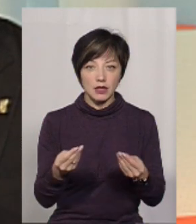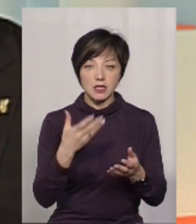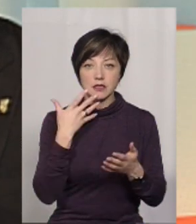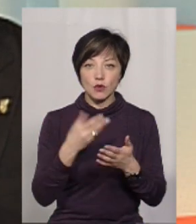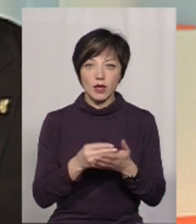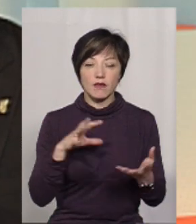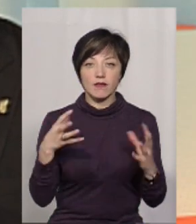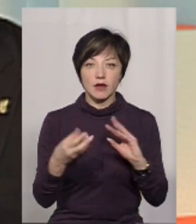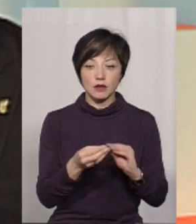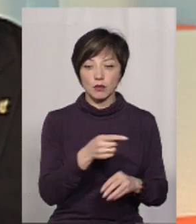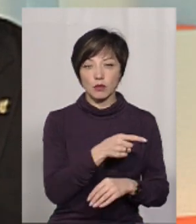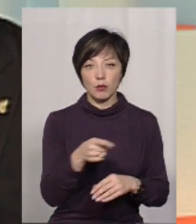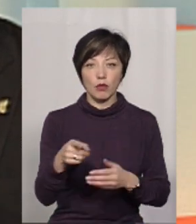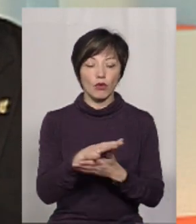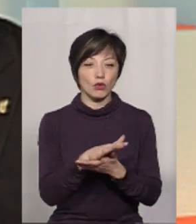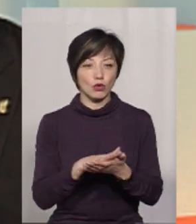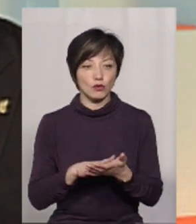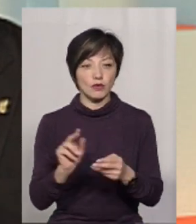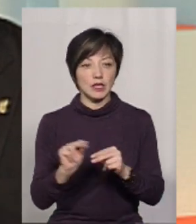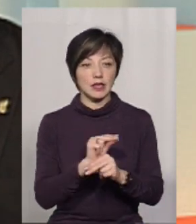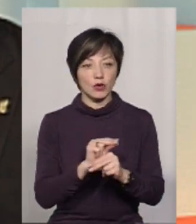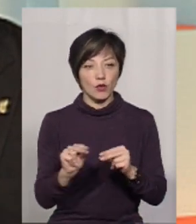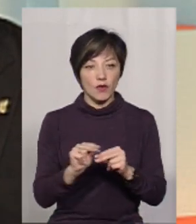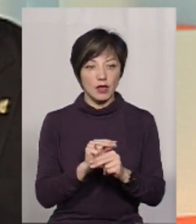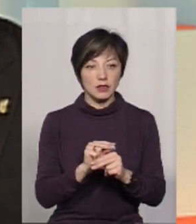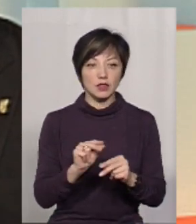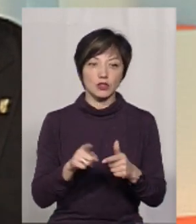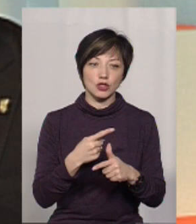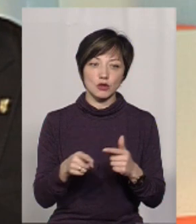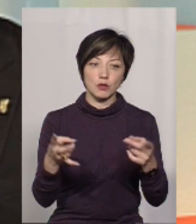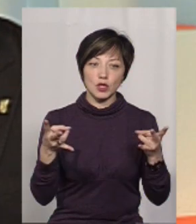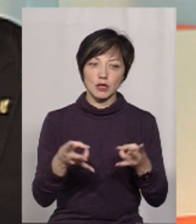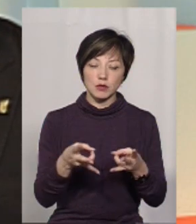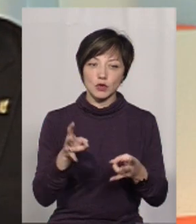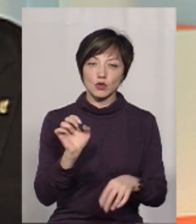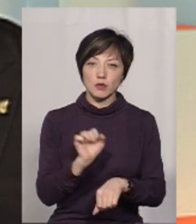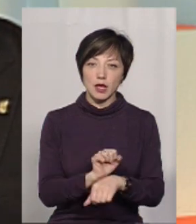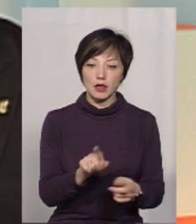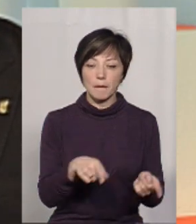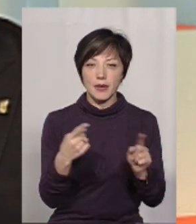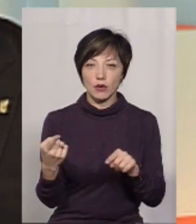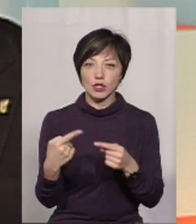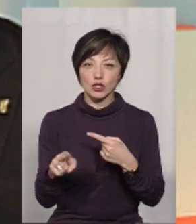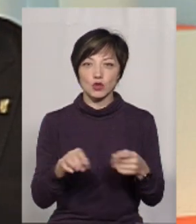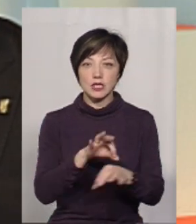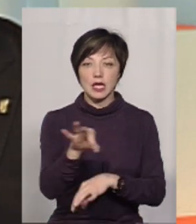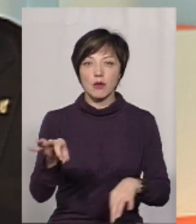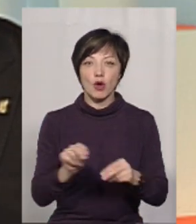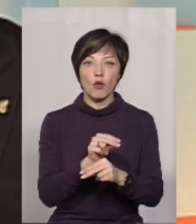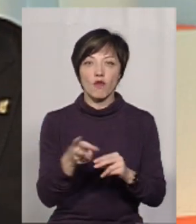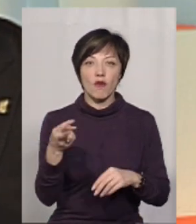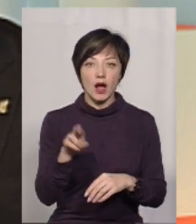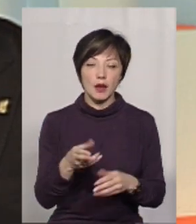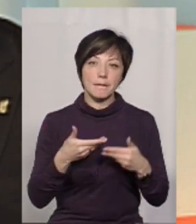свої висновки. Продовжувати лікувати пацієнта, чи потрібно зупиняти, переходити на іншу схему лікування. Ми